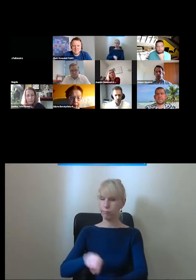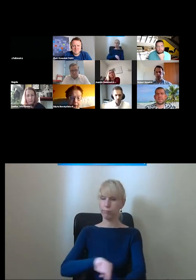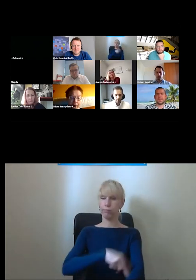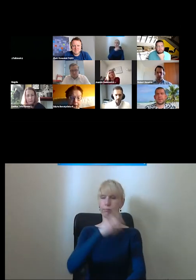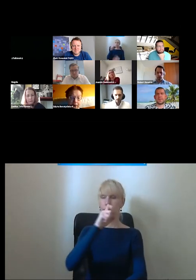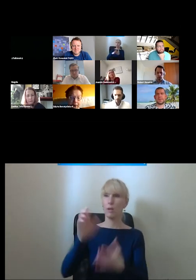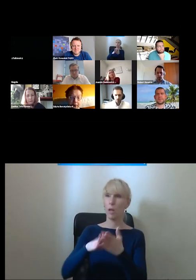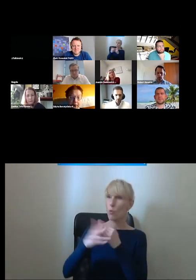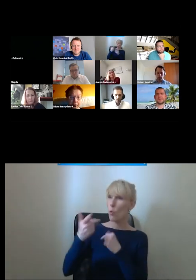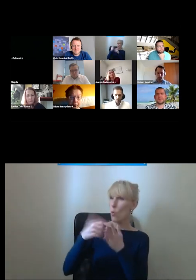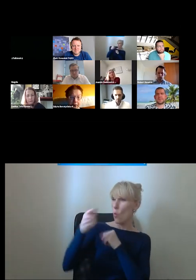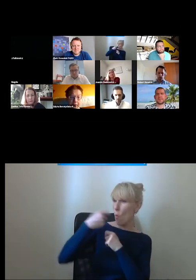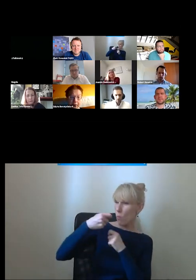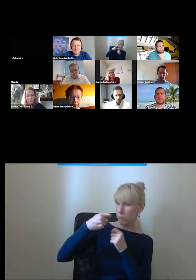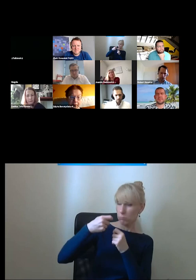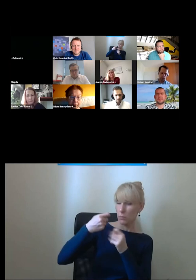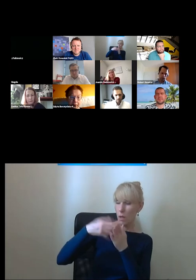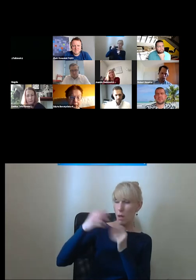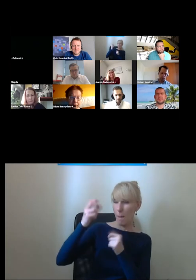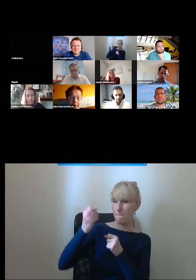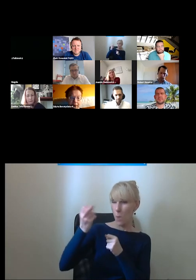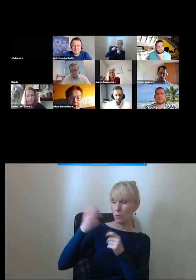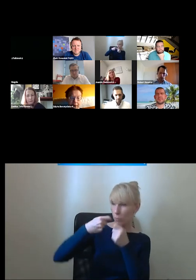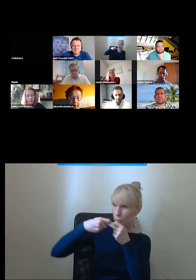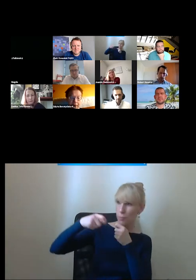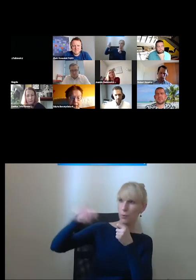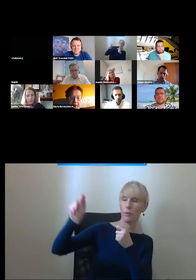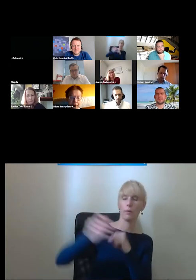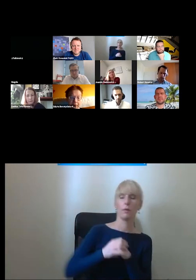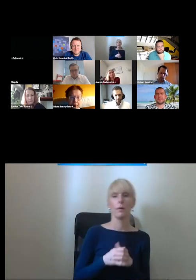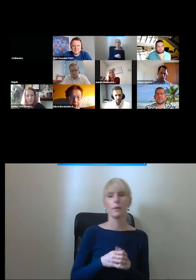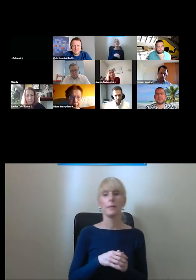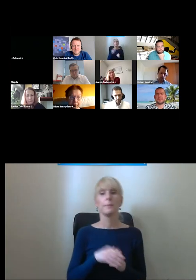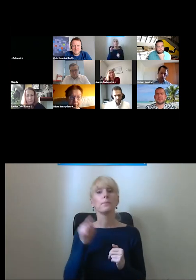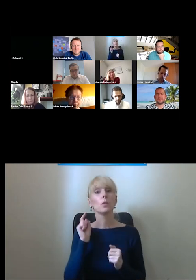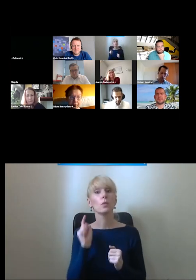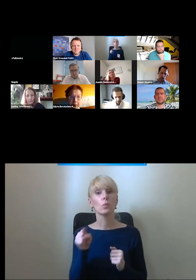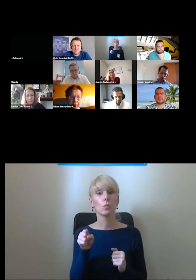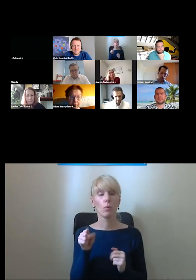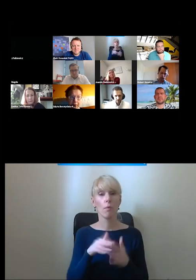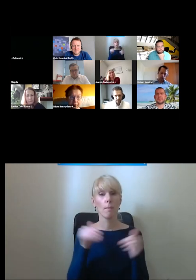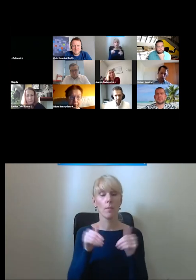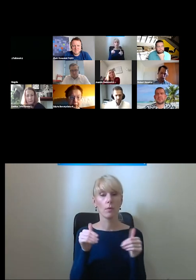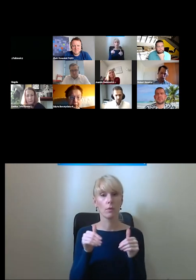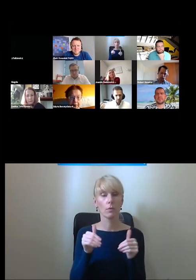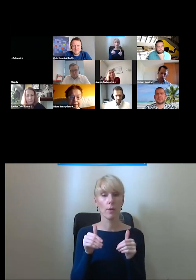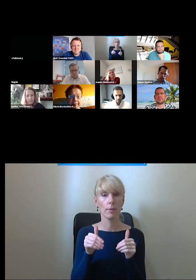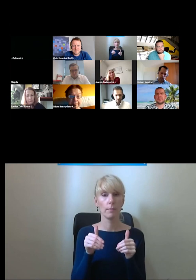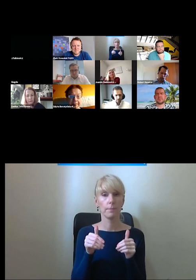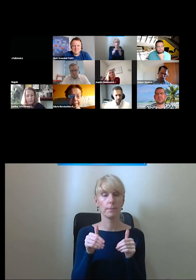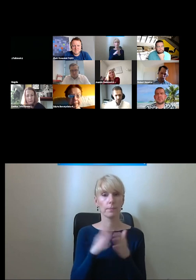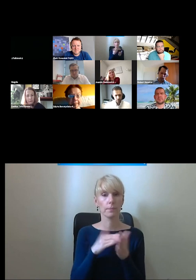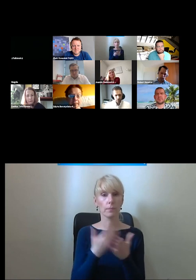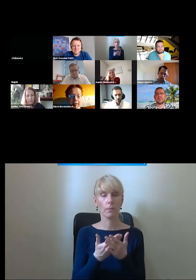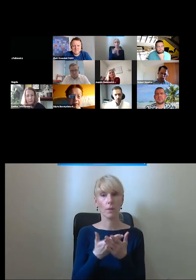na pociąg ale z drugiej strony mamy też ten możemy polegać na osobie na zasadzie kamera